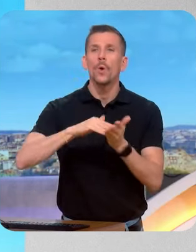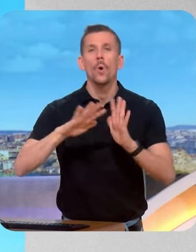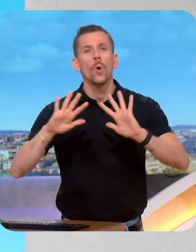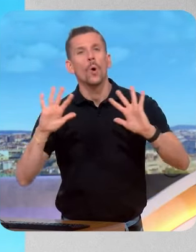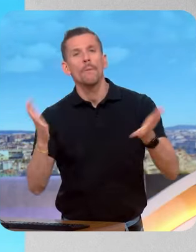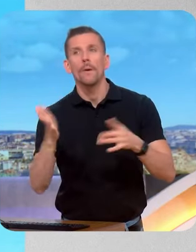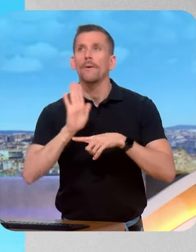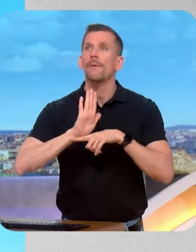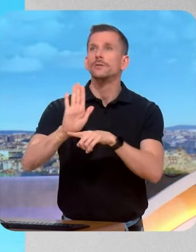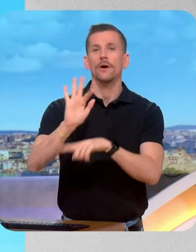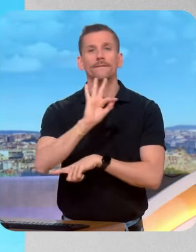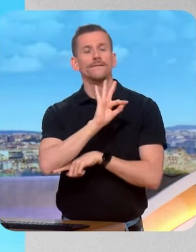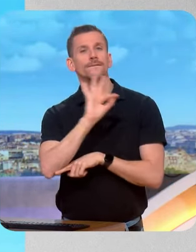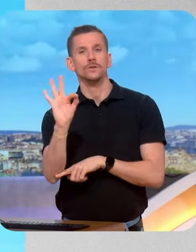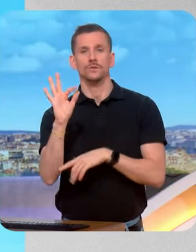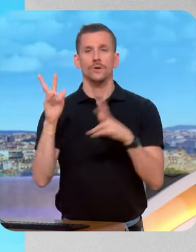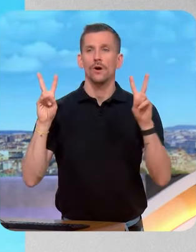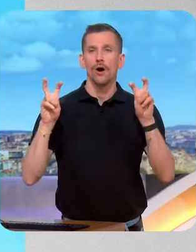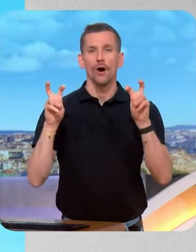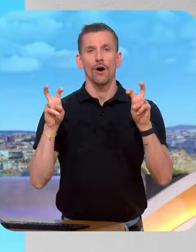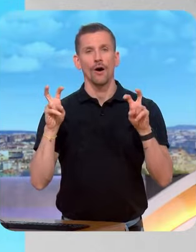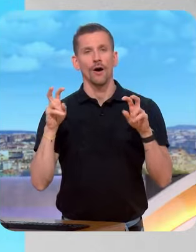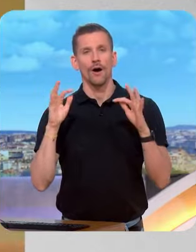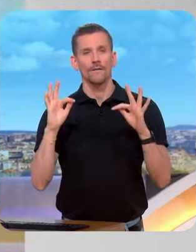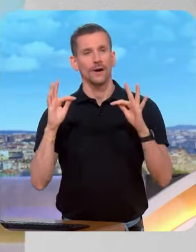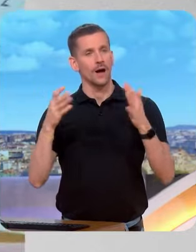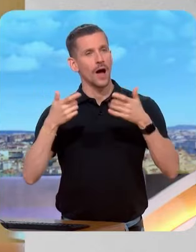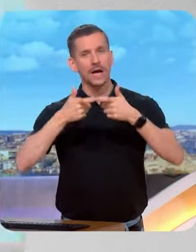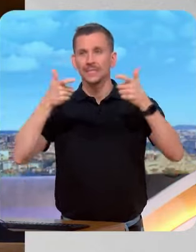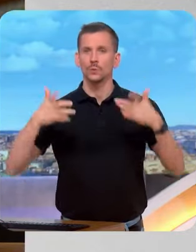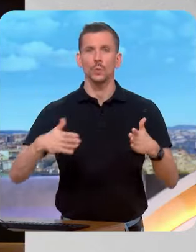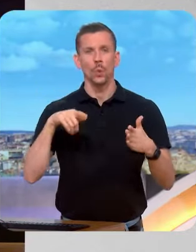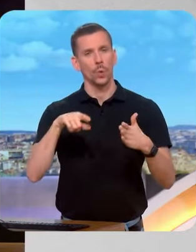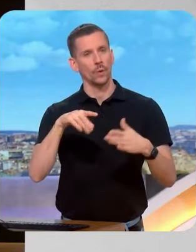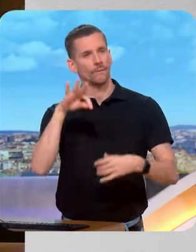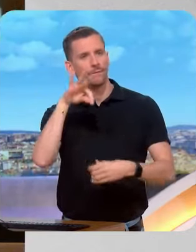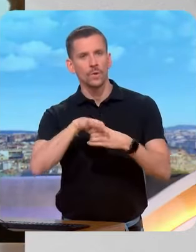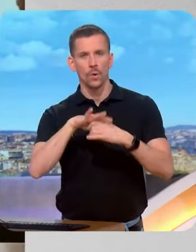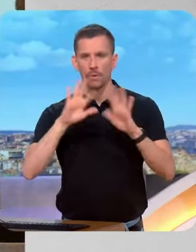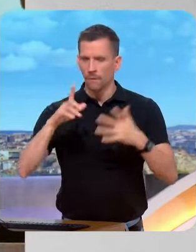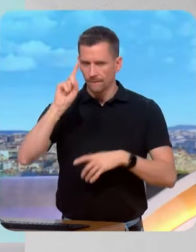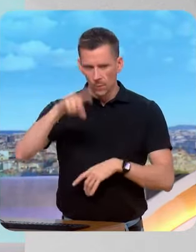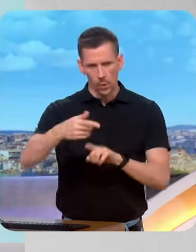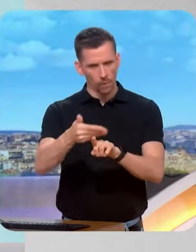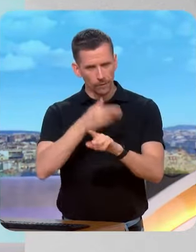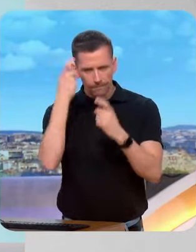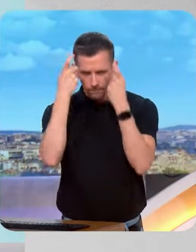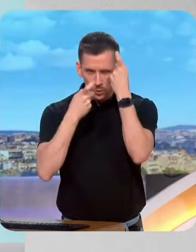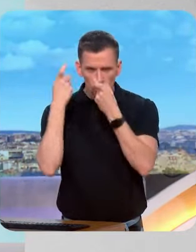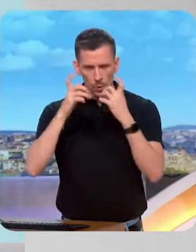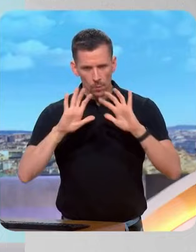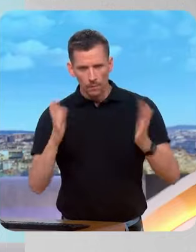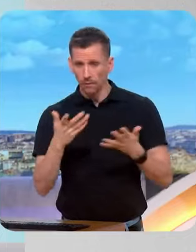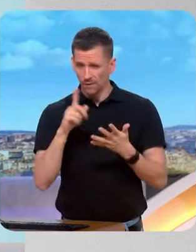élections ? Il faut bien qu'on ouvre le grand dossier des institutions, des modes de scrutin de la proportionnelle. Tout le monde l'attend. Il faut bien qu'on arrive à faire de la simplification